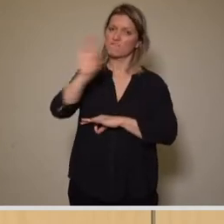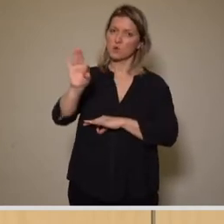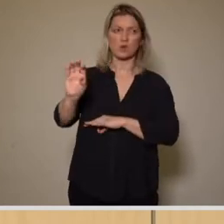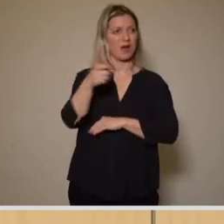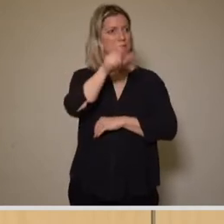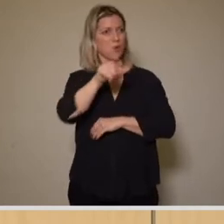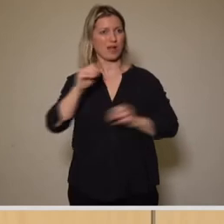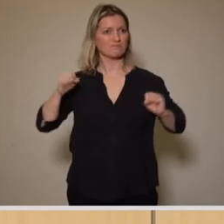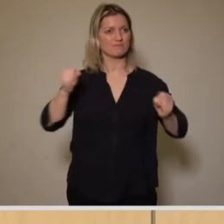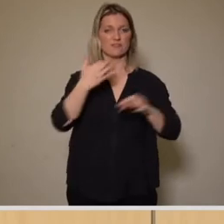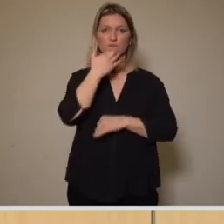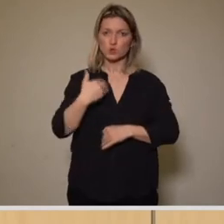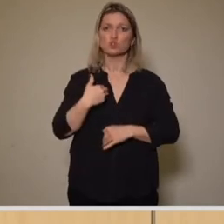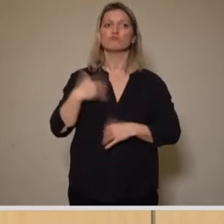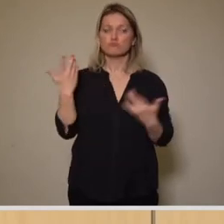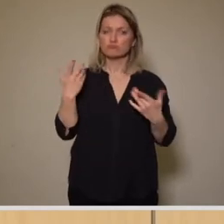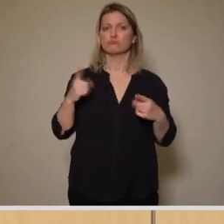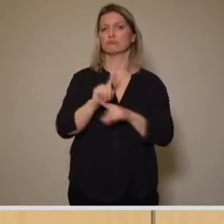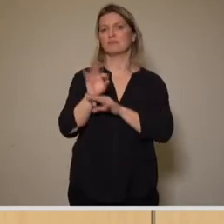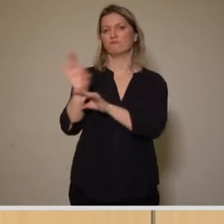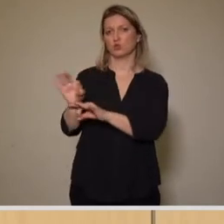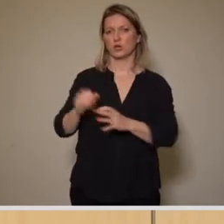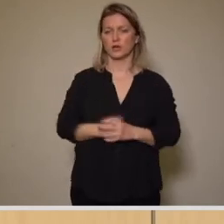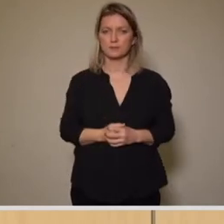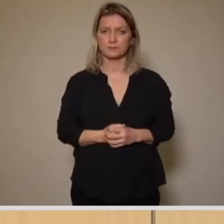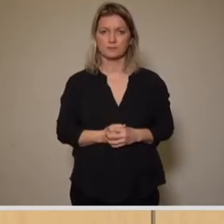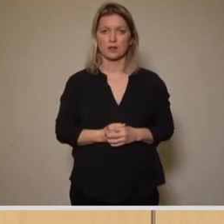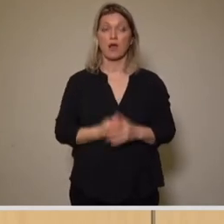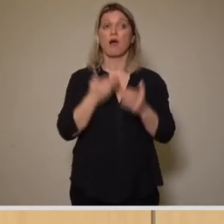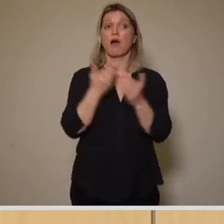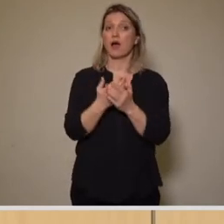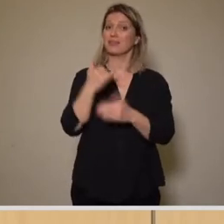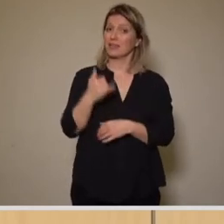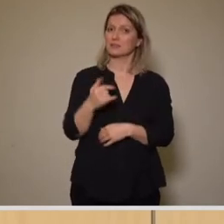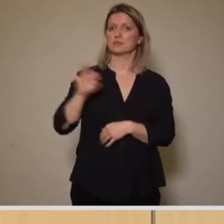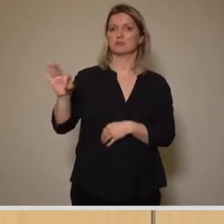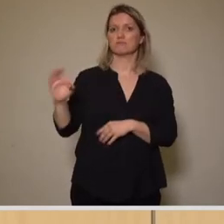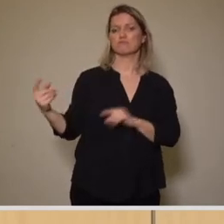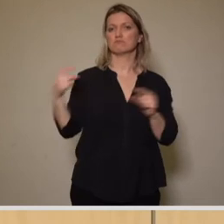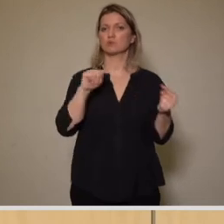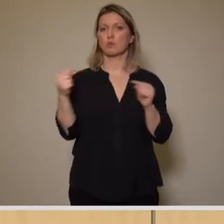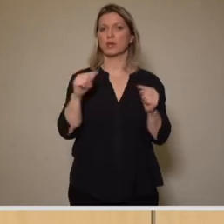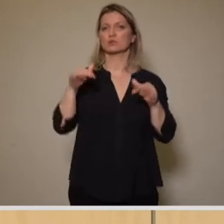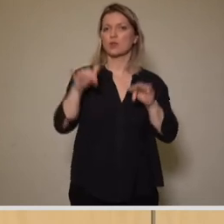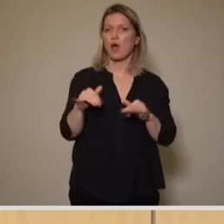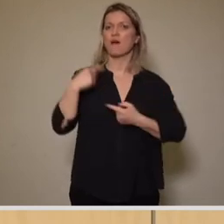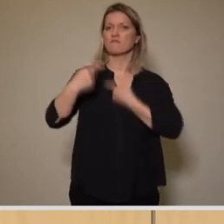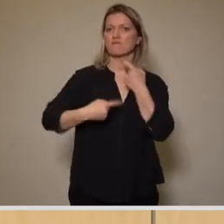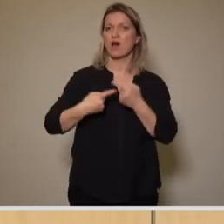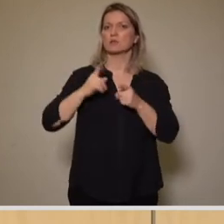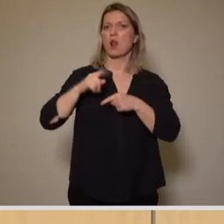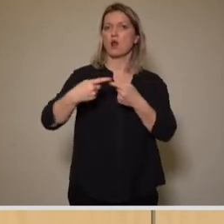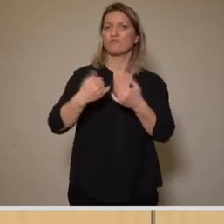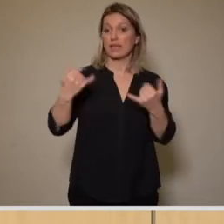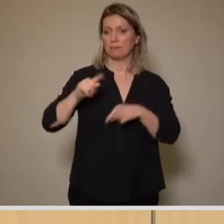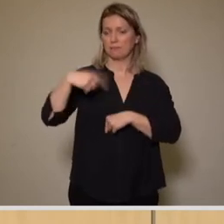einfließen lässt. Und ich finde es auch gut, dass es da jetzt auch eine Verständigung gibt, wie man da zu einem Verfahren kommt, dass es am 16.